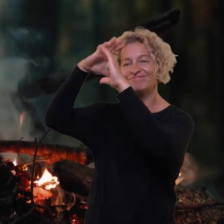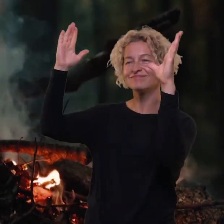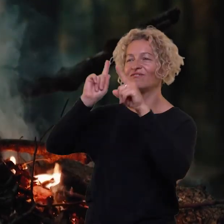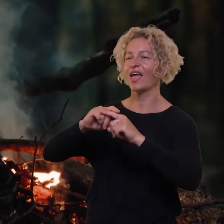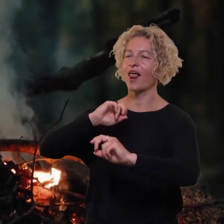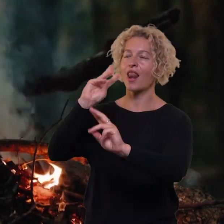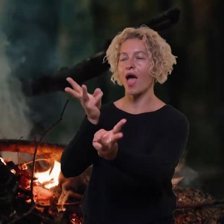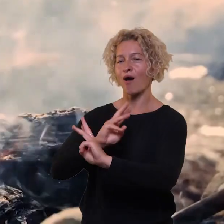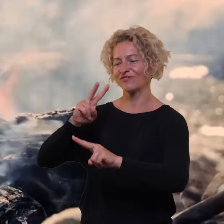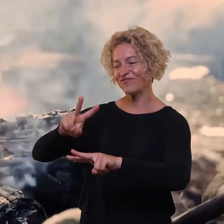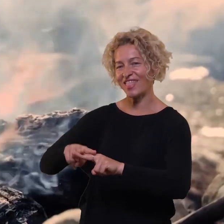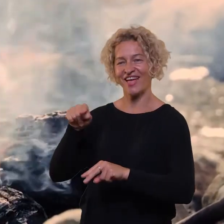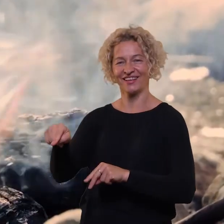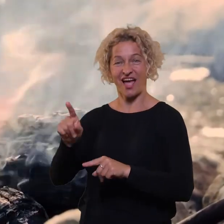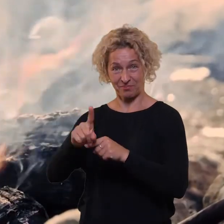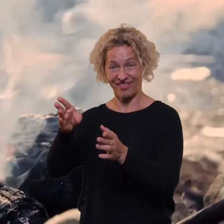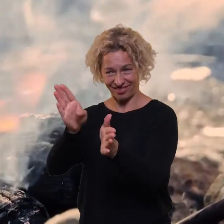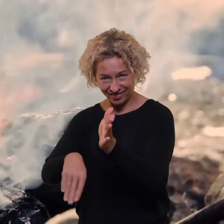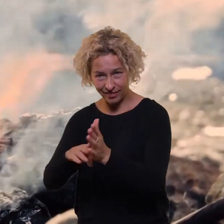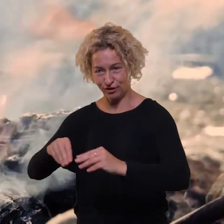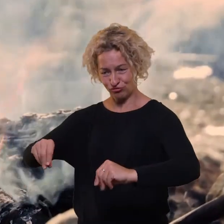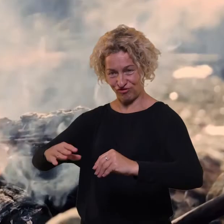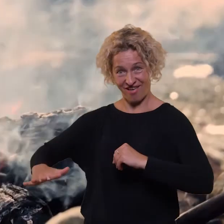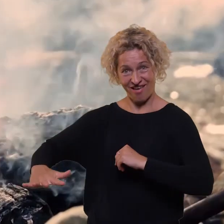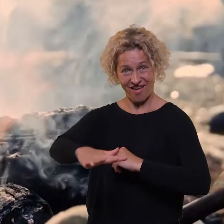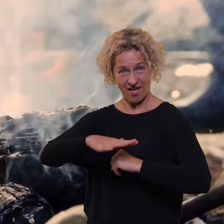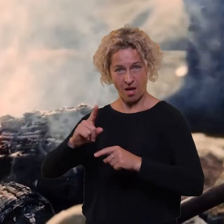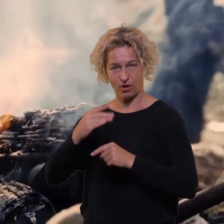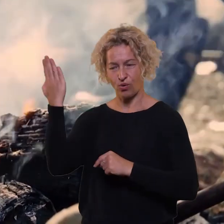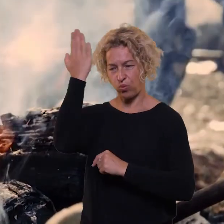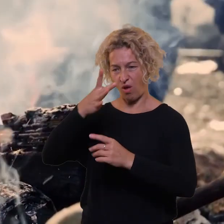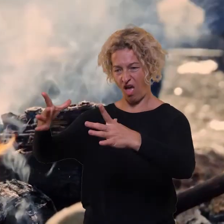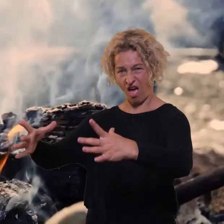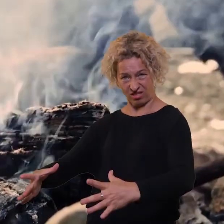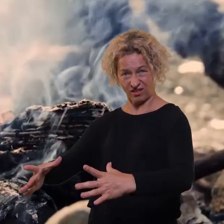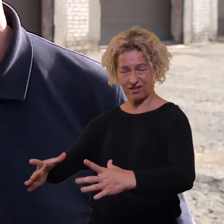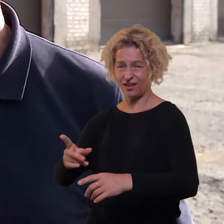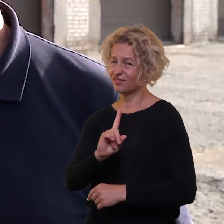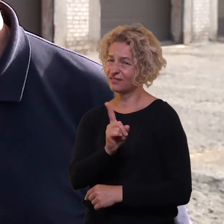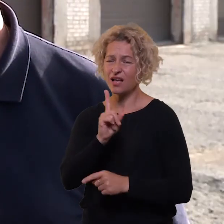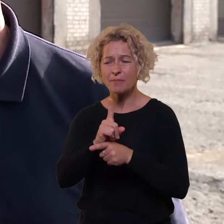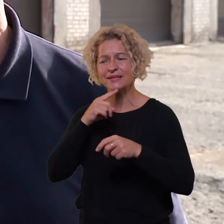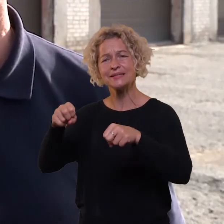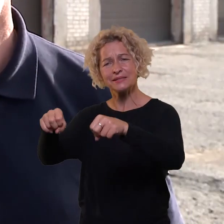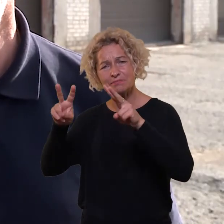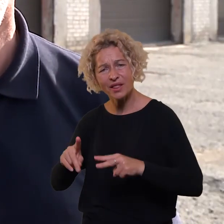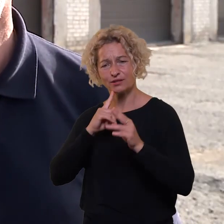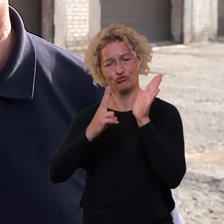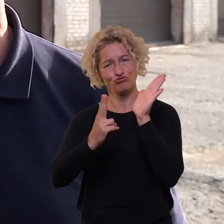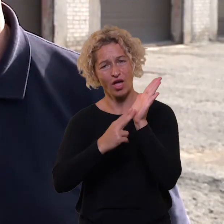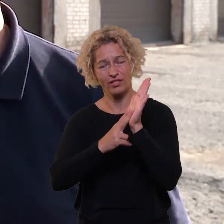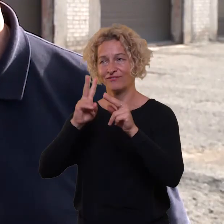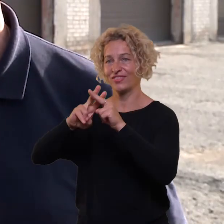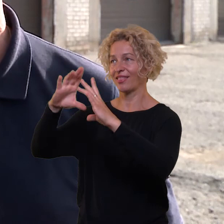randa kažką nudegintą kažkokį žemės plotą ir bando ten pat kurti laužą. Laužavėtes yra žymimus, atitinkamu